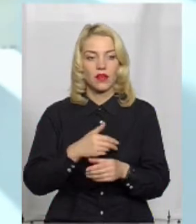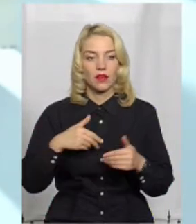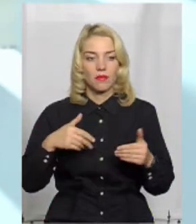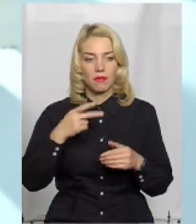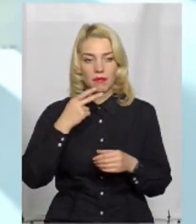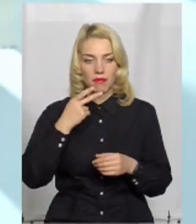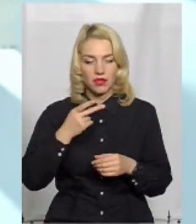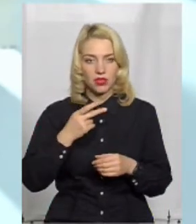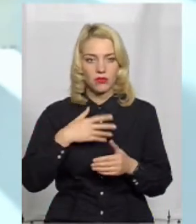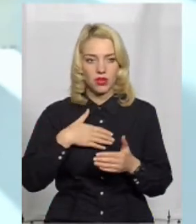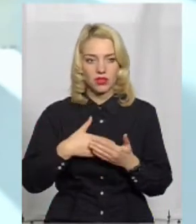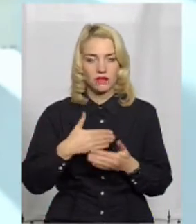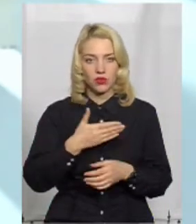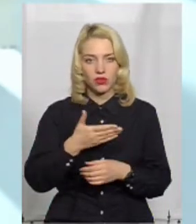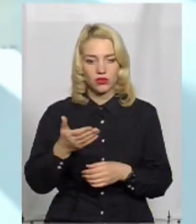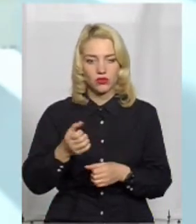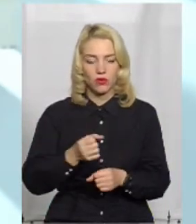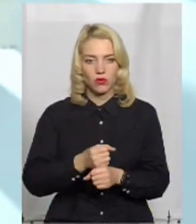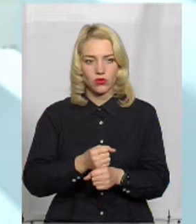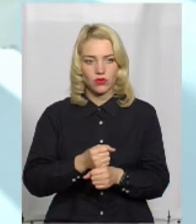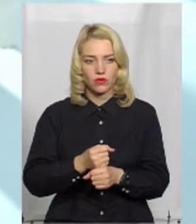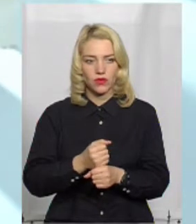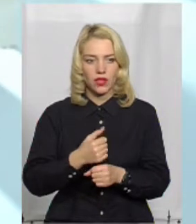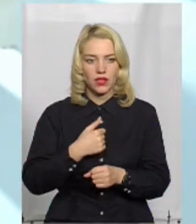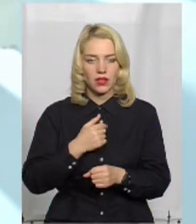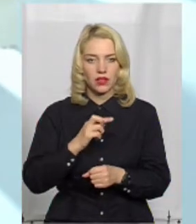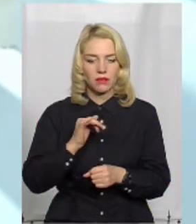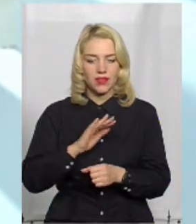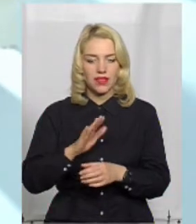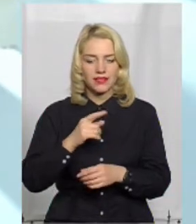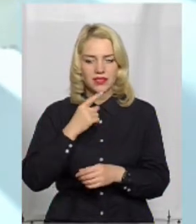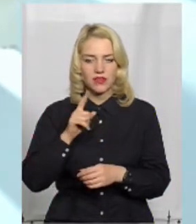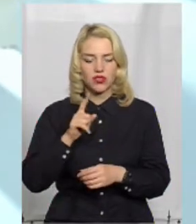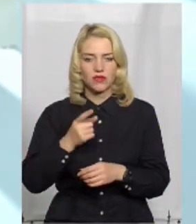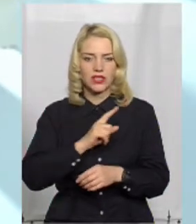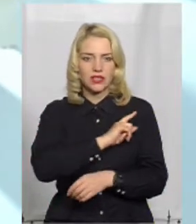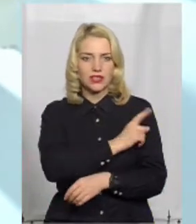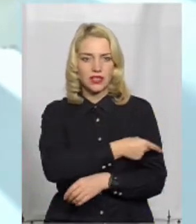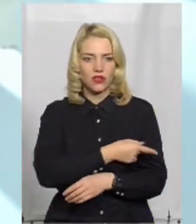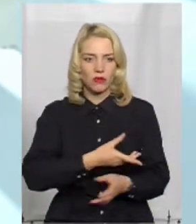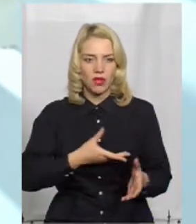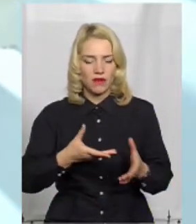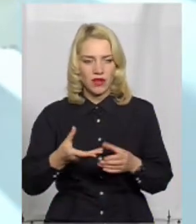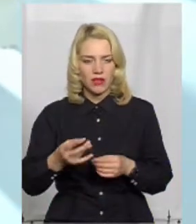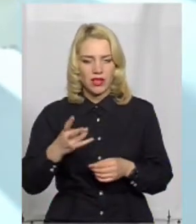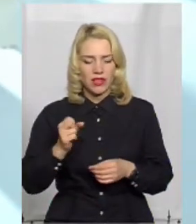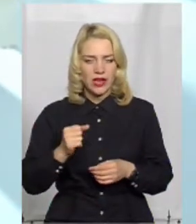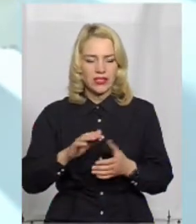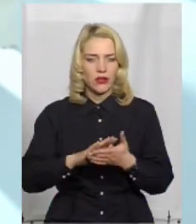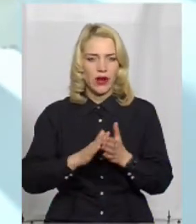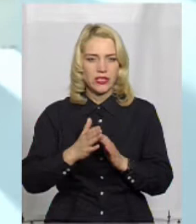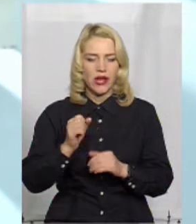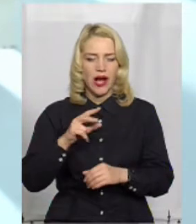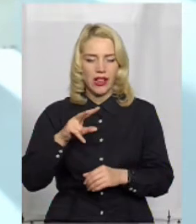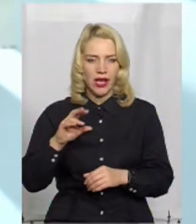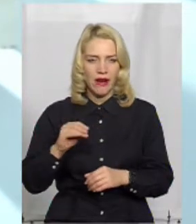бачимо активну їхню роботу. І я б не сказав, що вони сильно впливають на кримінгену ситуацію, тому що це перші